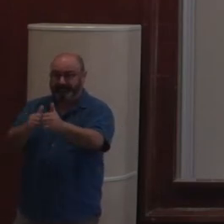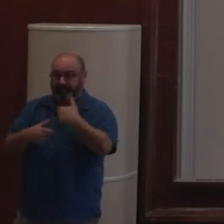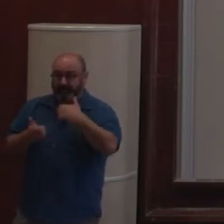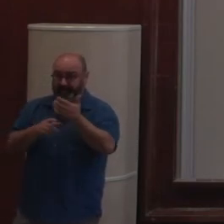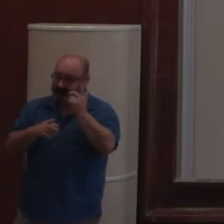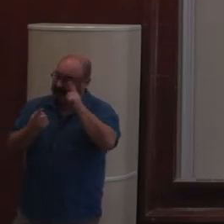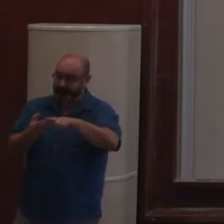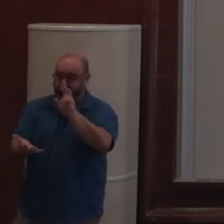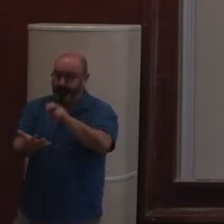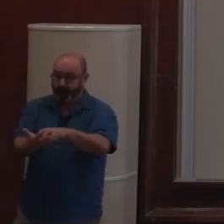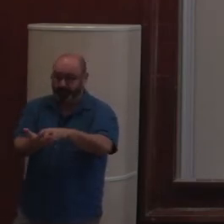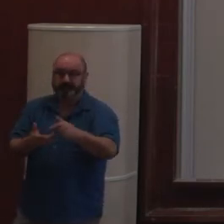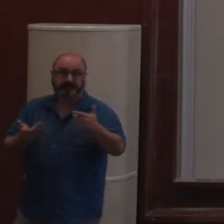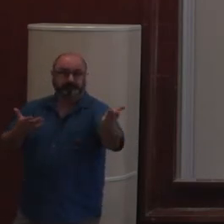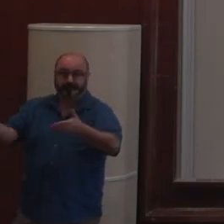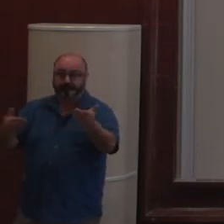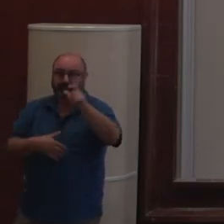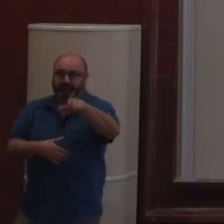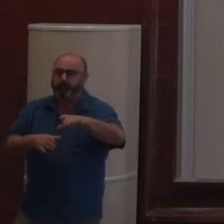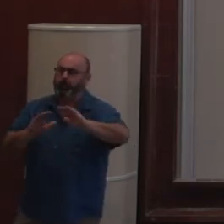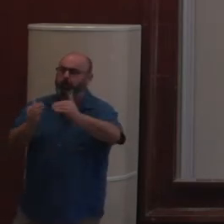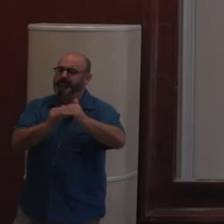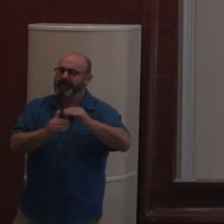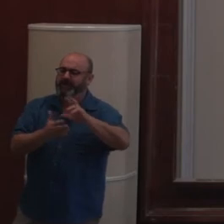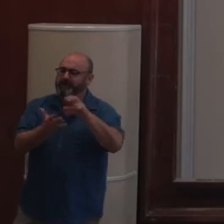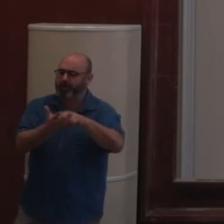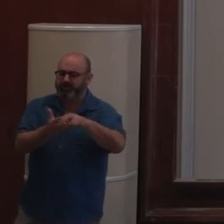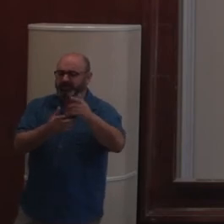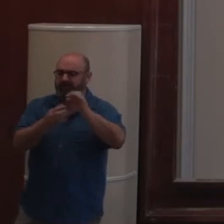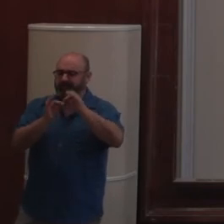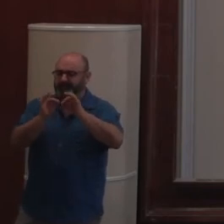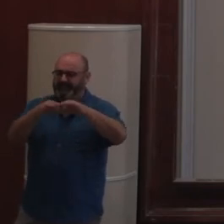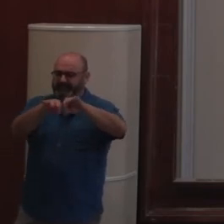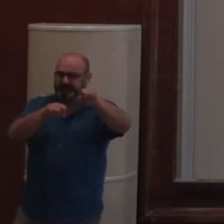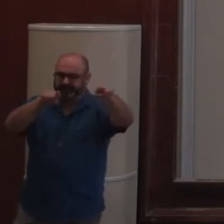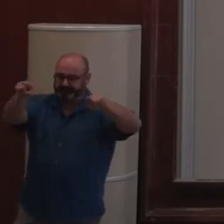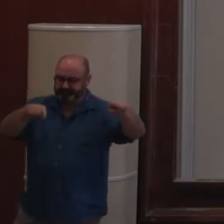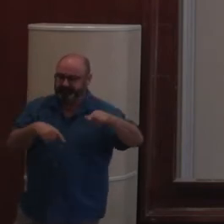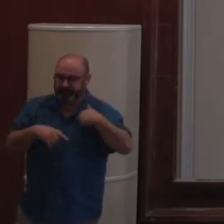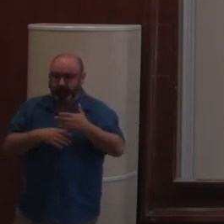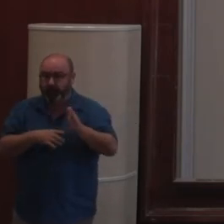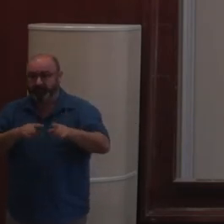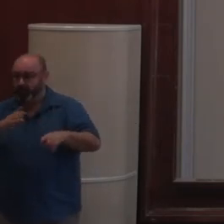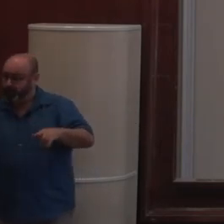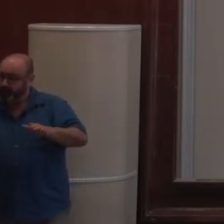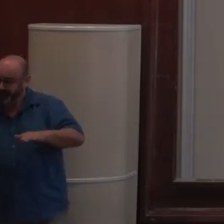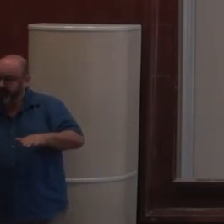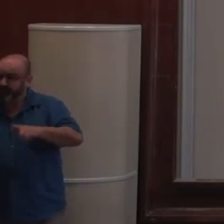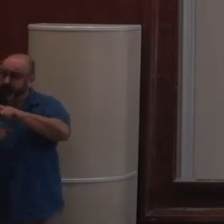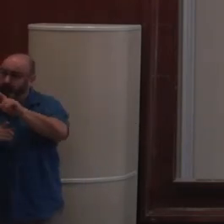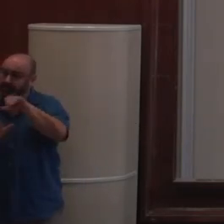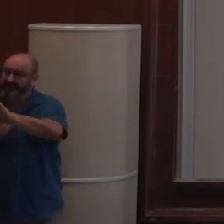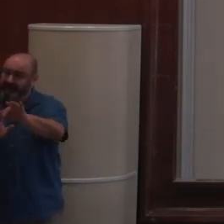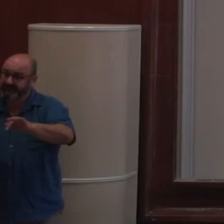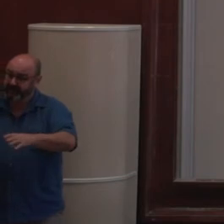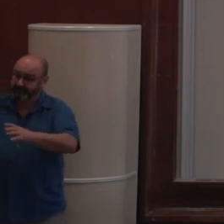sprint sur Plon. Donc, j'ai invité des gens de la communauté Plon de différents pays. On était là et on a dit, j'ai présenté quand même aux autres qui étaient là, donc des Français qui sont